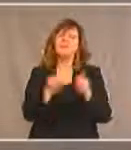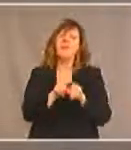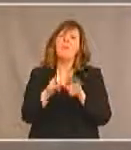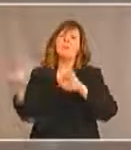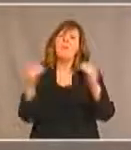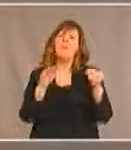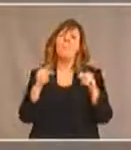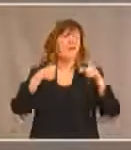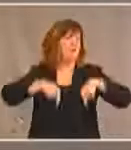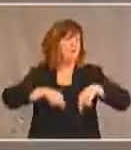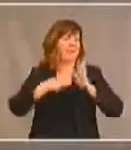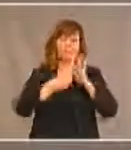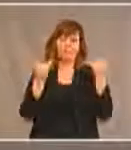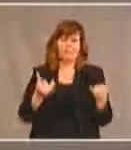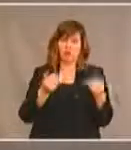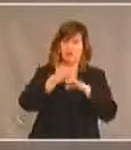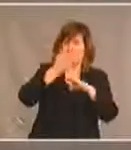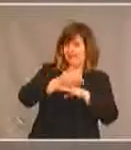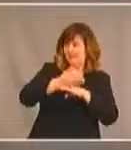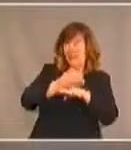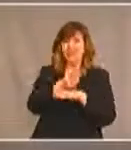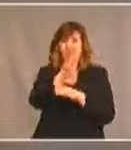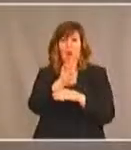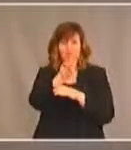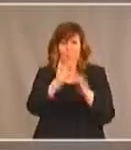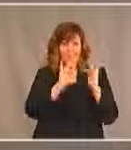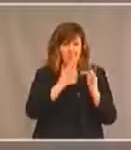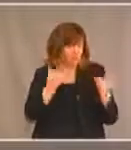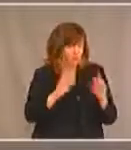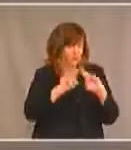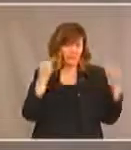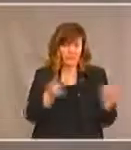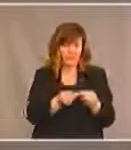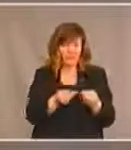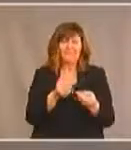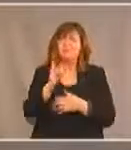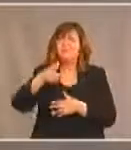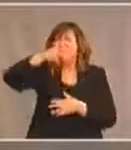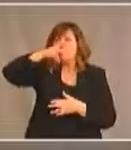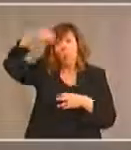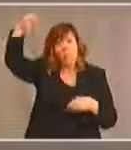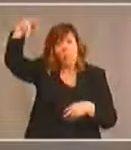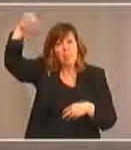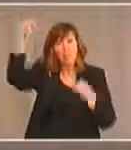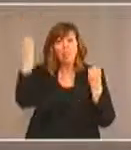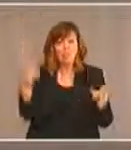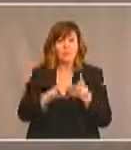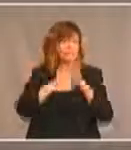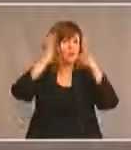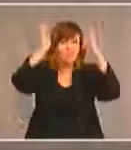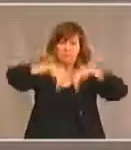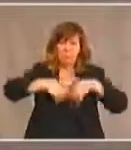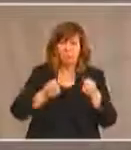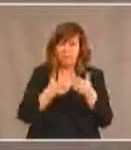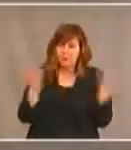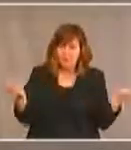pour que les gens comprennent la notion d'accessibilité il faut savoir par exemple qu'on n'aurait pas de webinaire si on n'avait pas d'éclairage ici aujourd'hui on ne